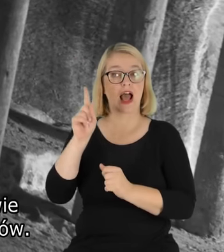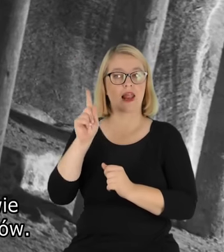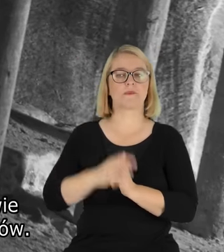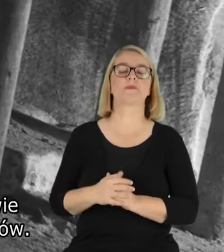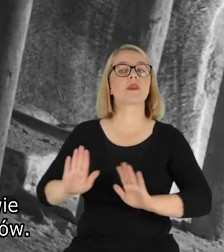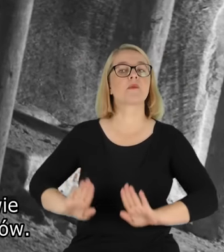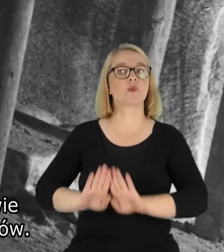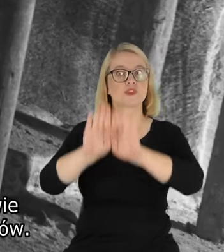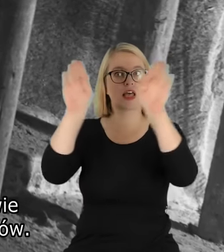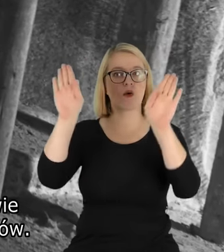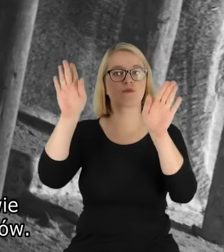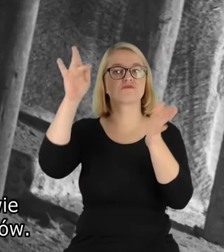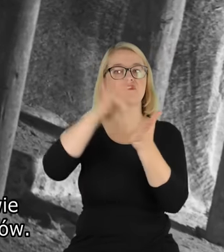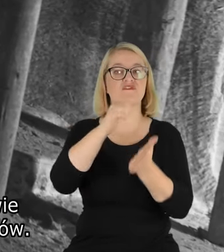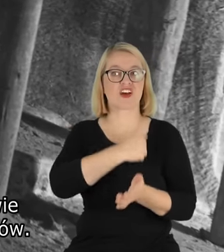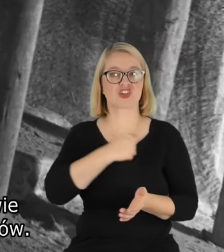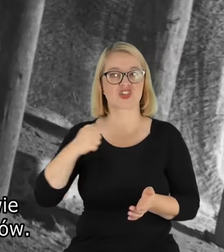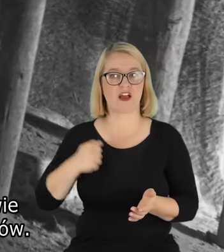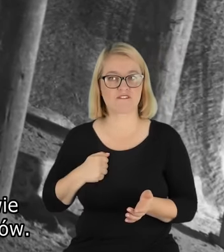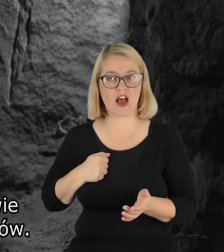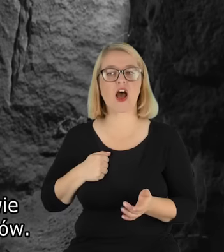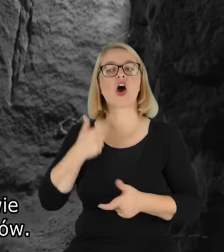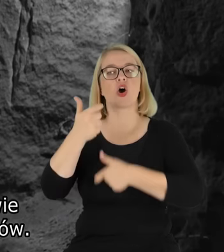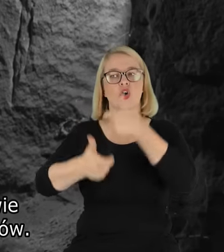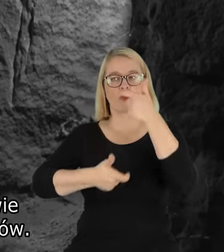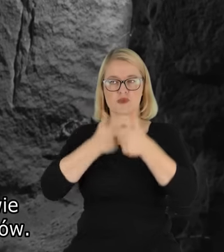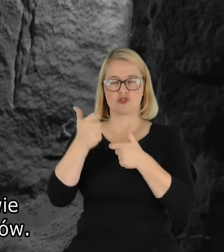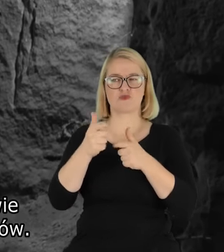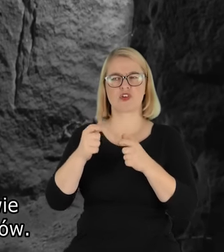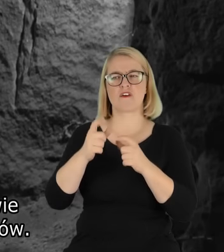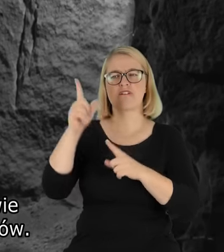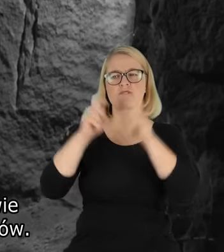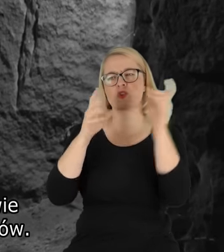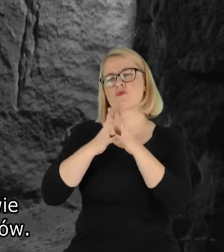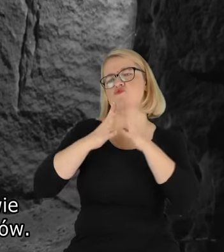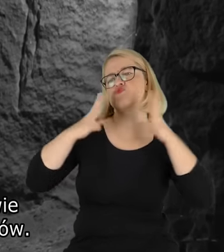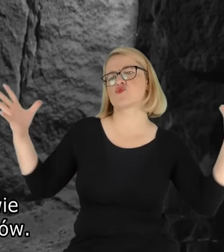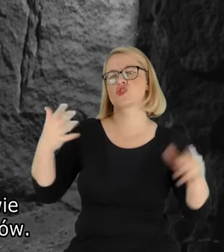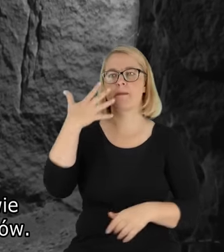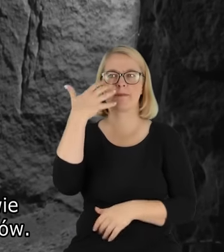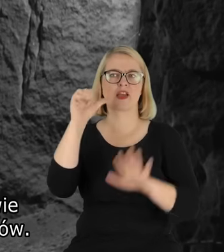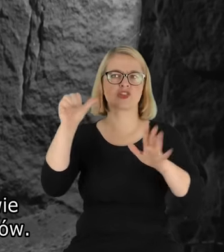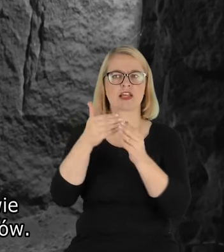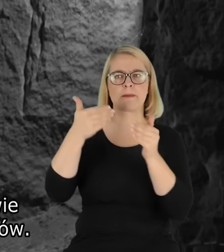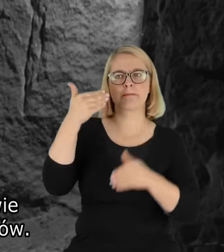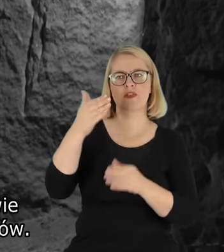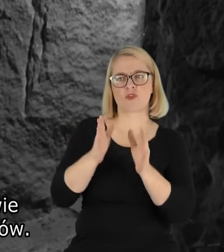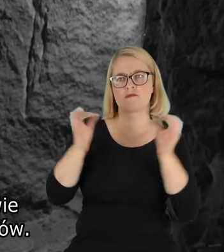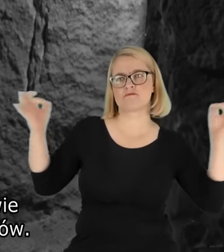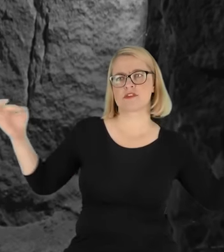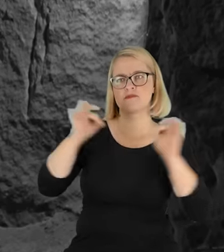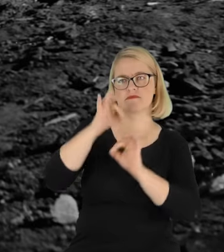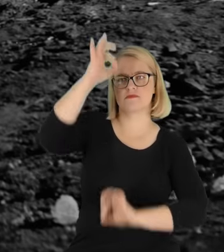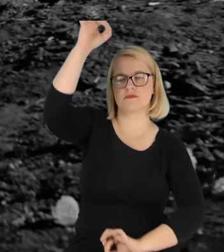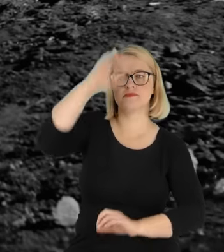do Muzeum w Warszawie robiliśmy fotografie duże. 5